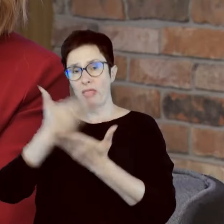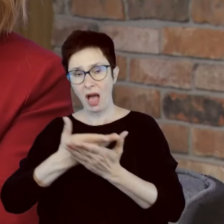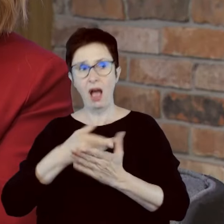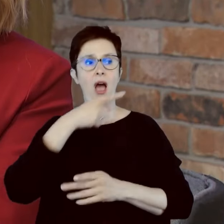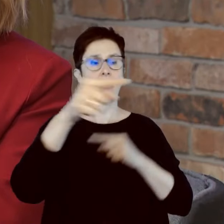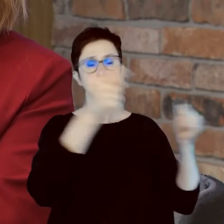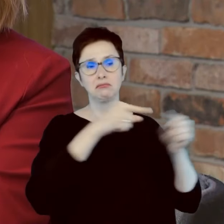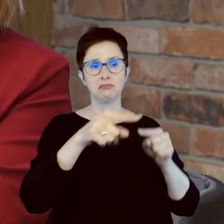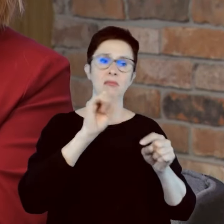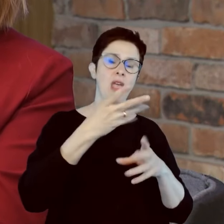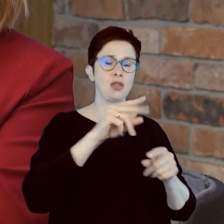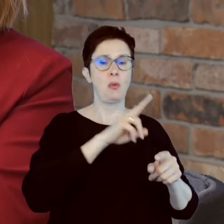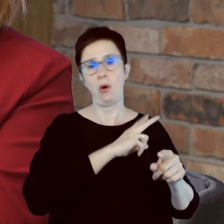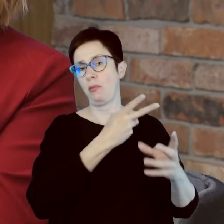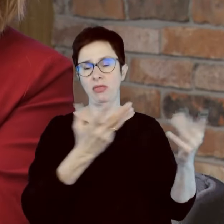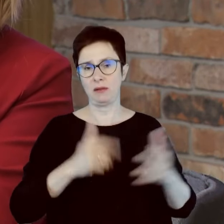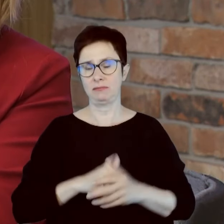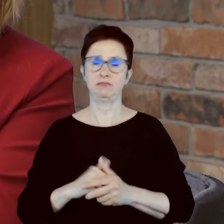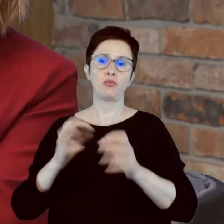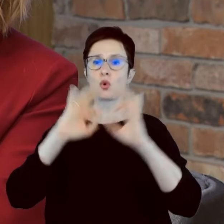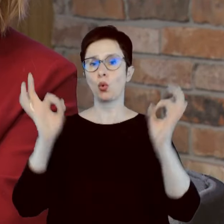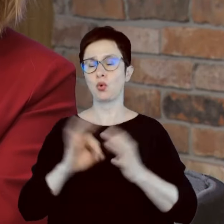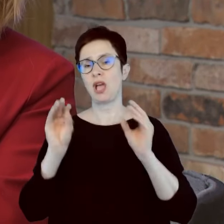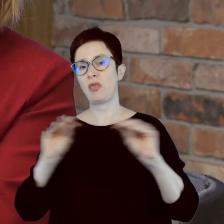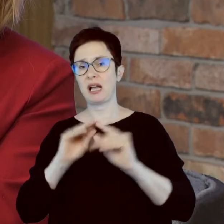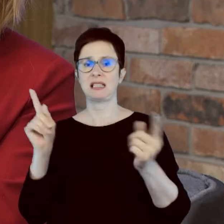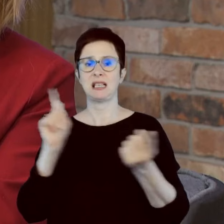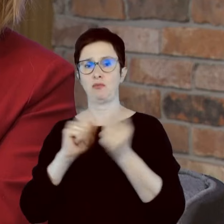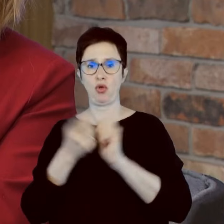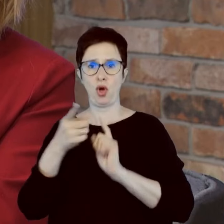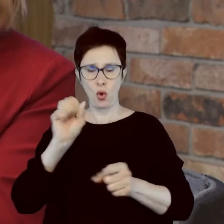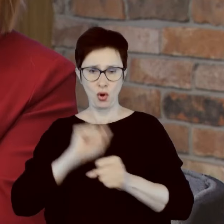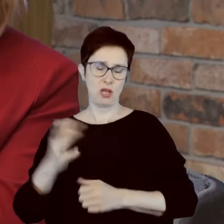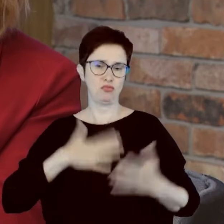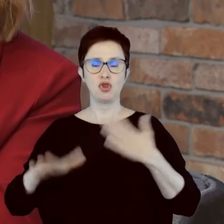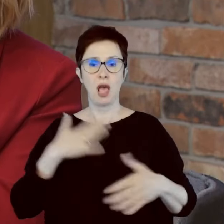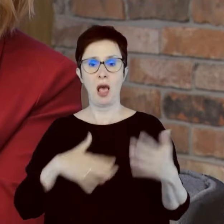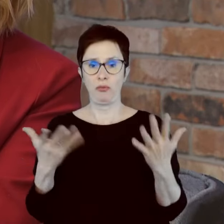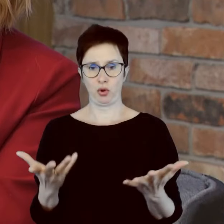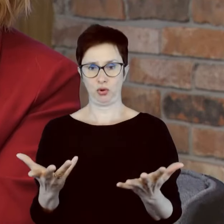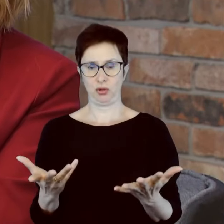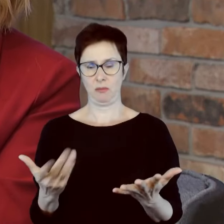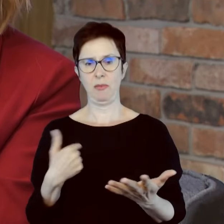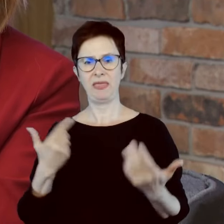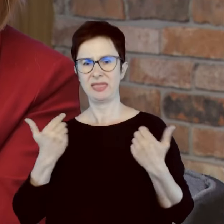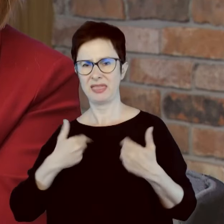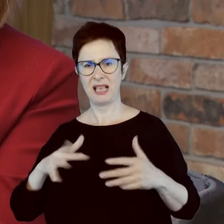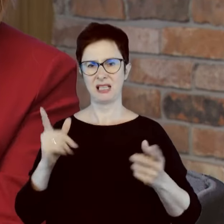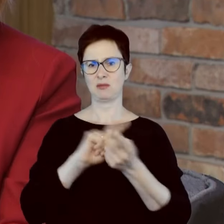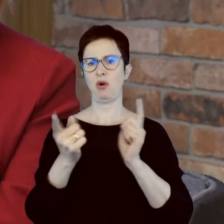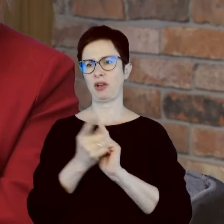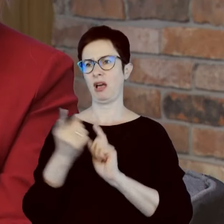sama edukacja, spotykanie się i tak dalej, to jest przyjemność. Także nie będziemy chcieli się spotykać ze sztuczną